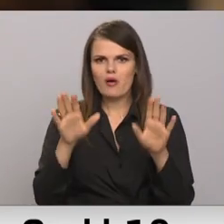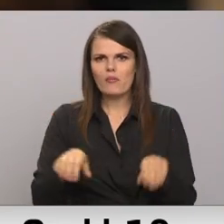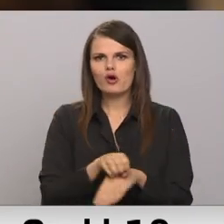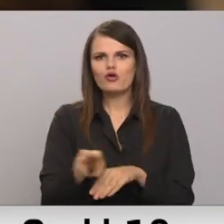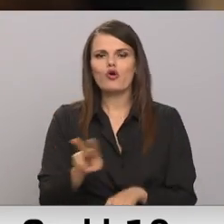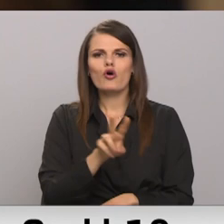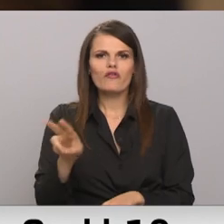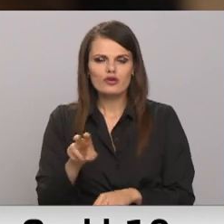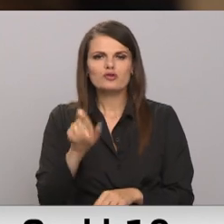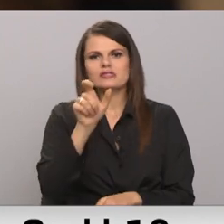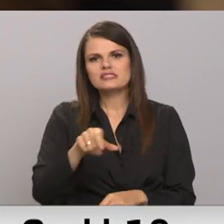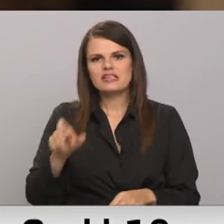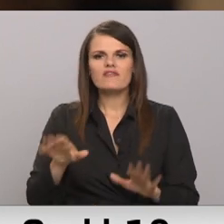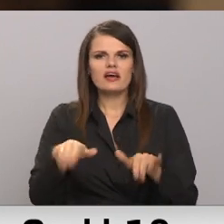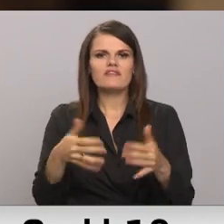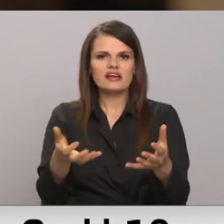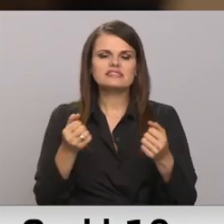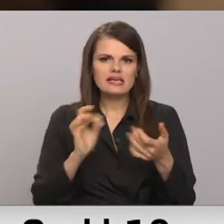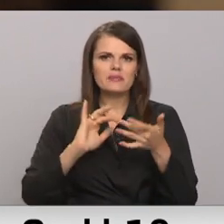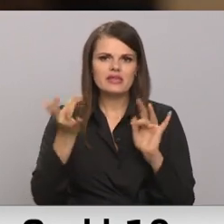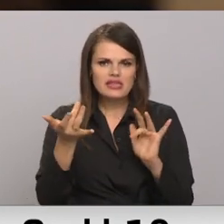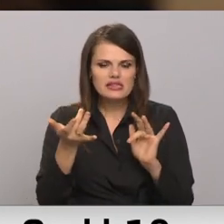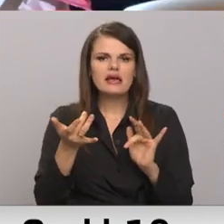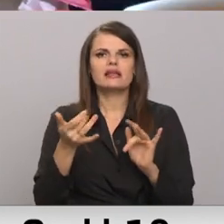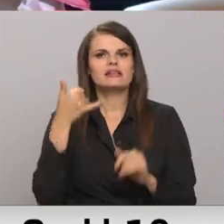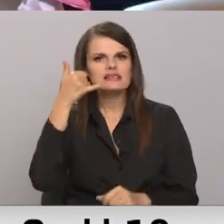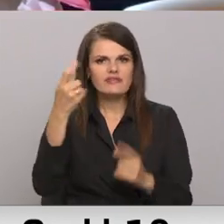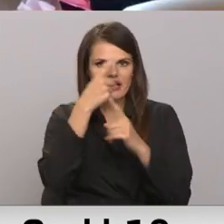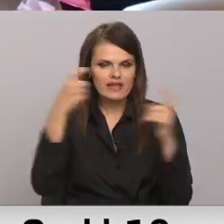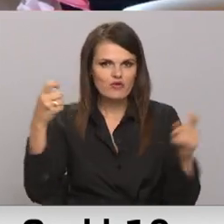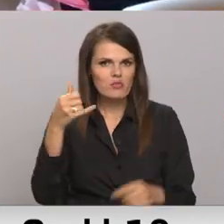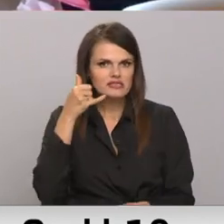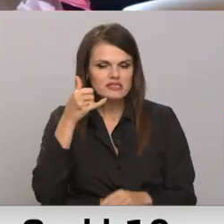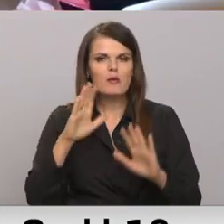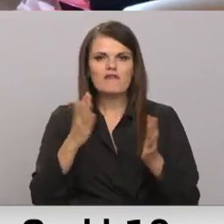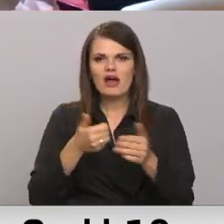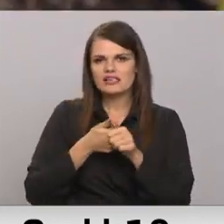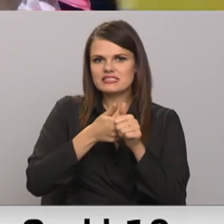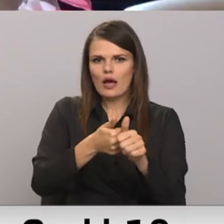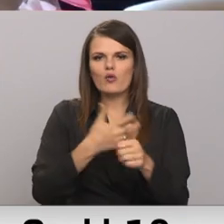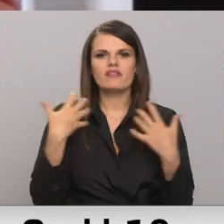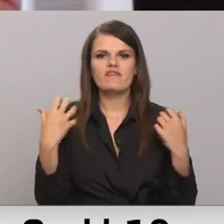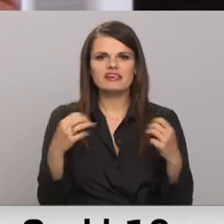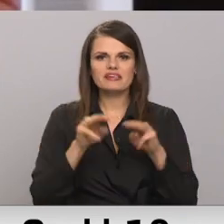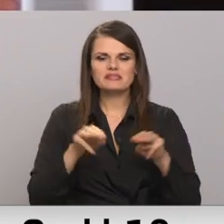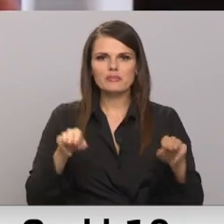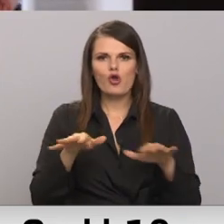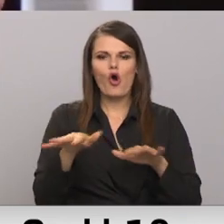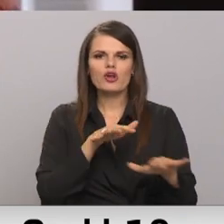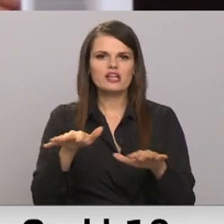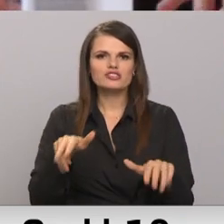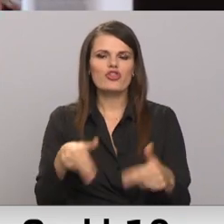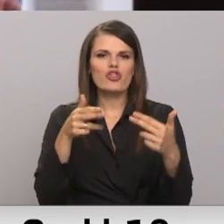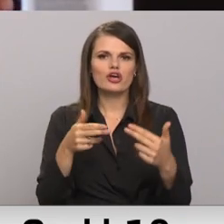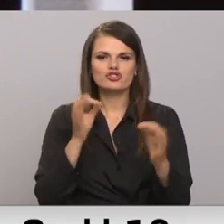iedzīvotāju var saņemt sodstīklos, zvanot uz informatīvo tālruni vai sekojot līdzi veselības ministrijas organizētām tiešsaistes